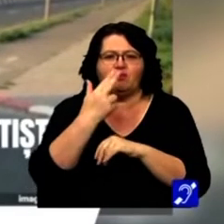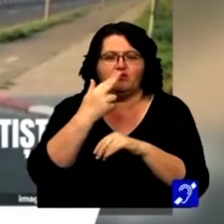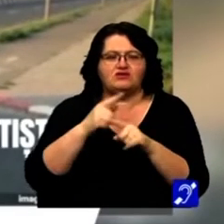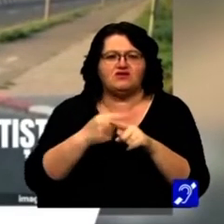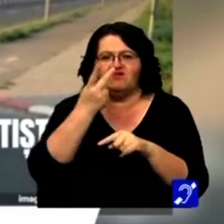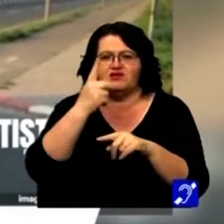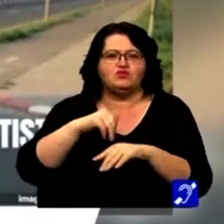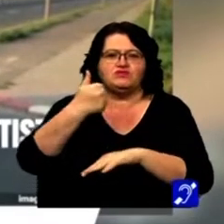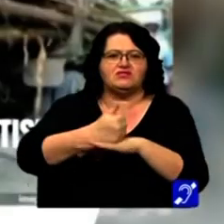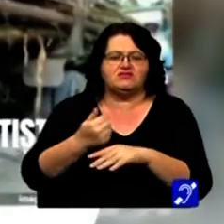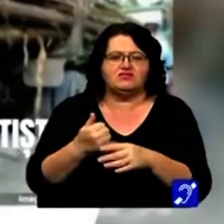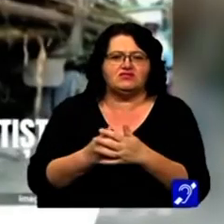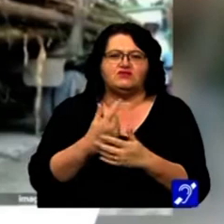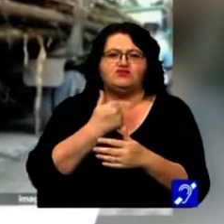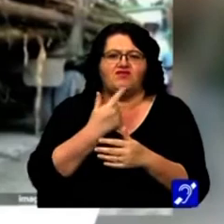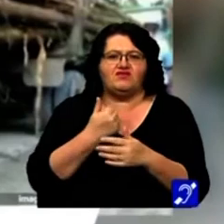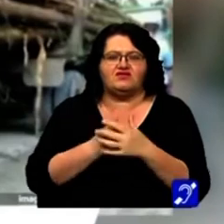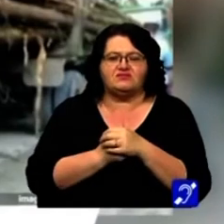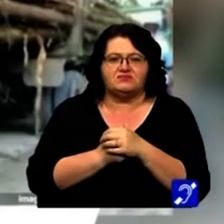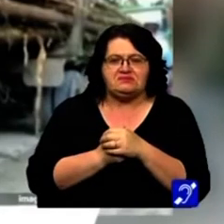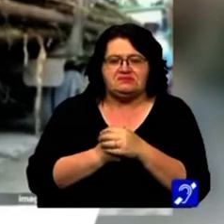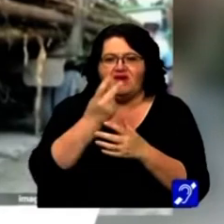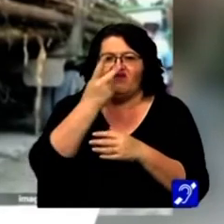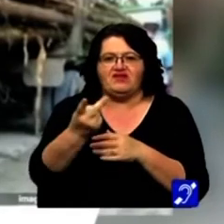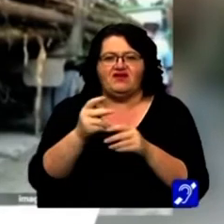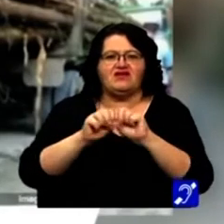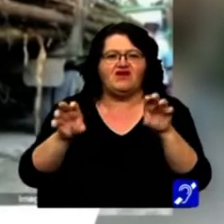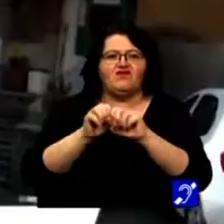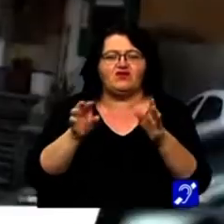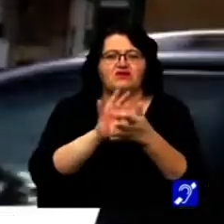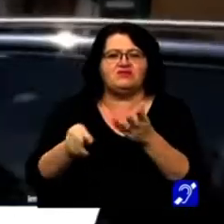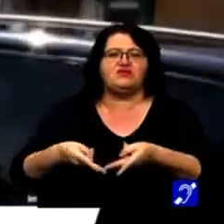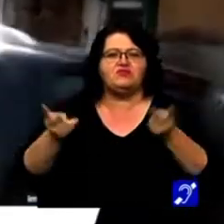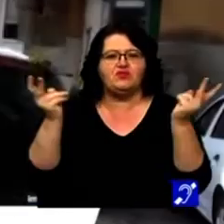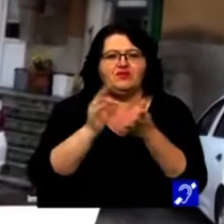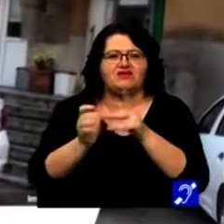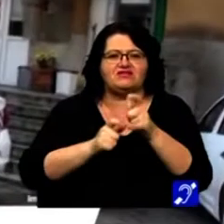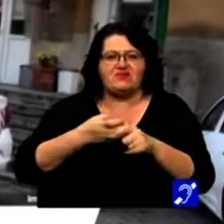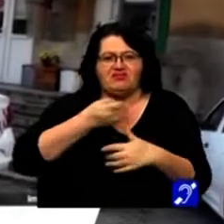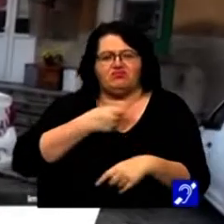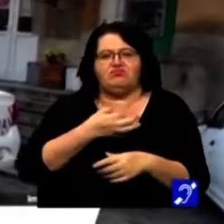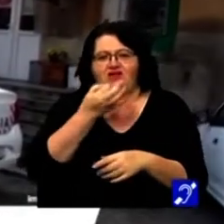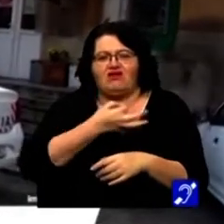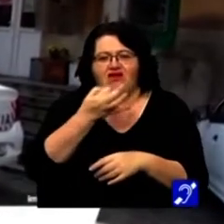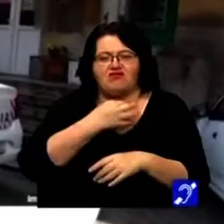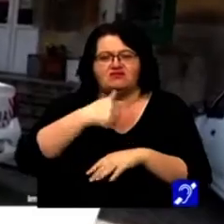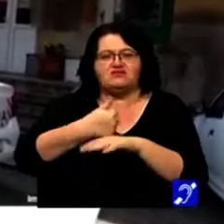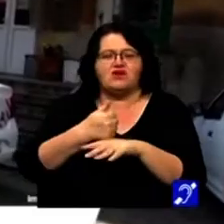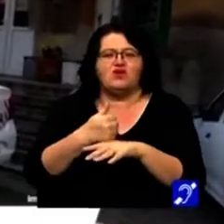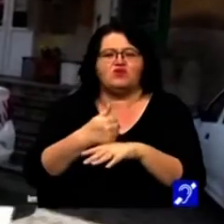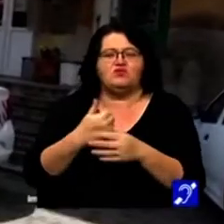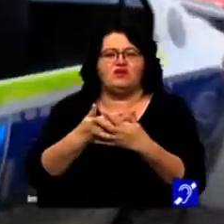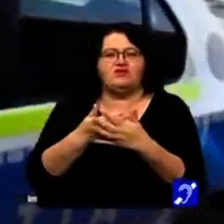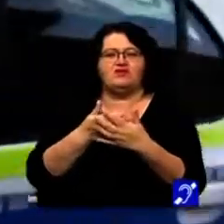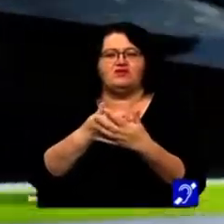nu sunteți revertiți. Nu sunteți preții. Având în vedere informațiile apărute în spațiul public privind declarațiile adjunctului inspectorului șef al